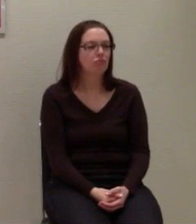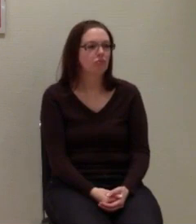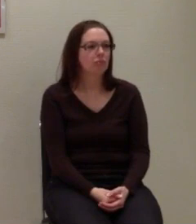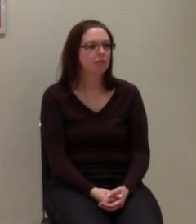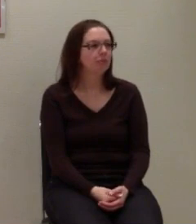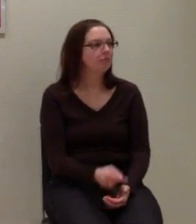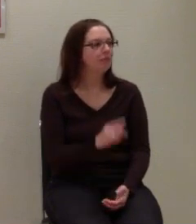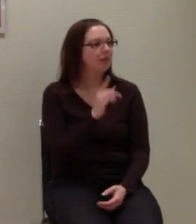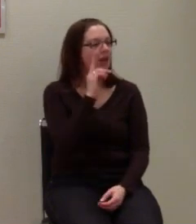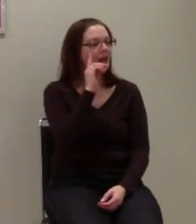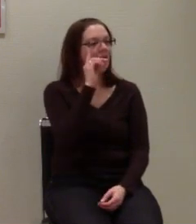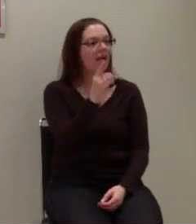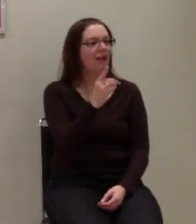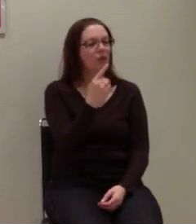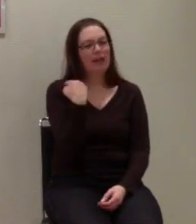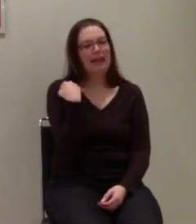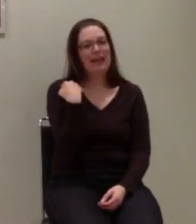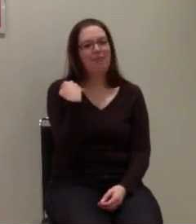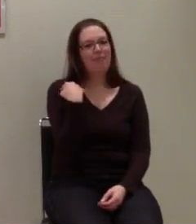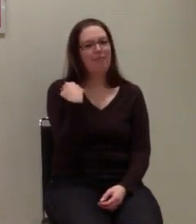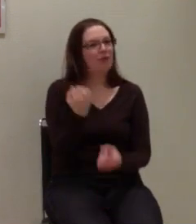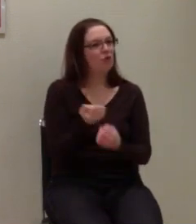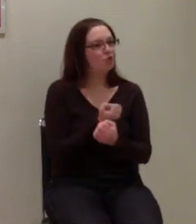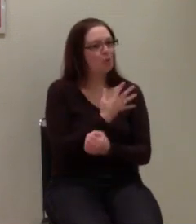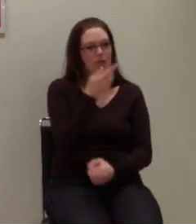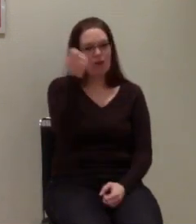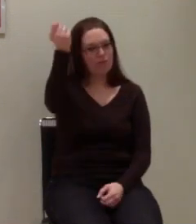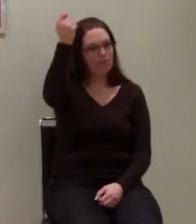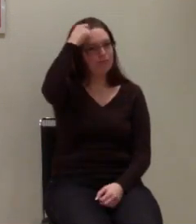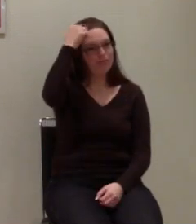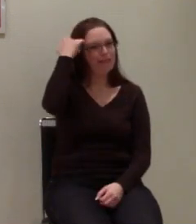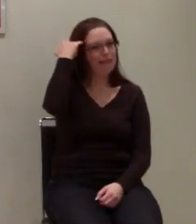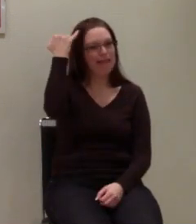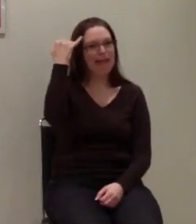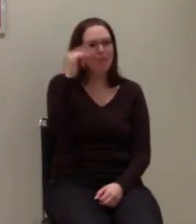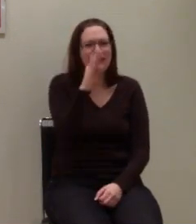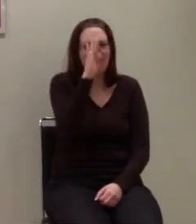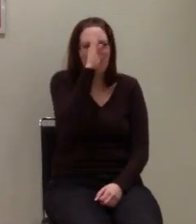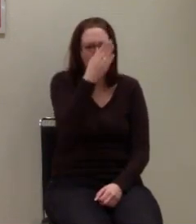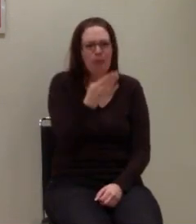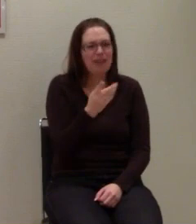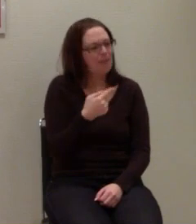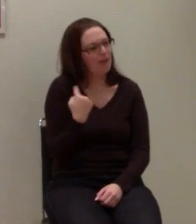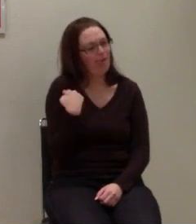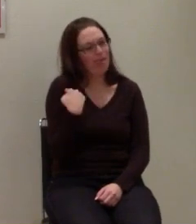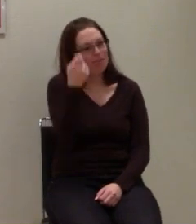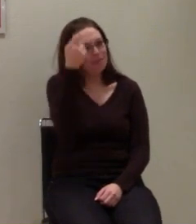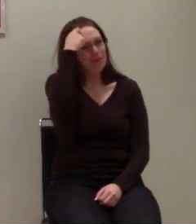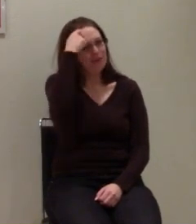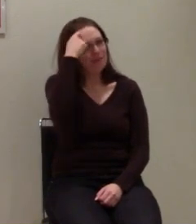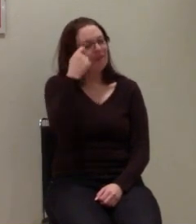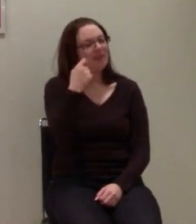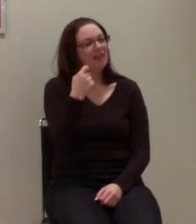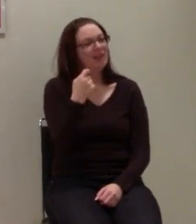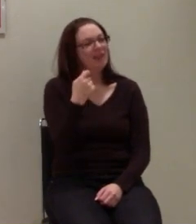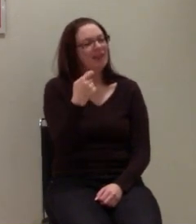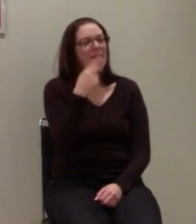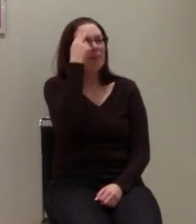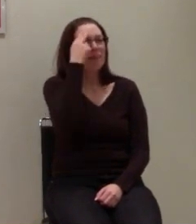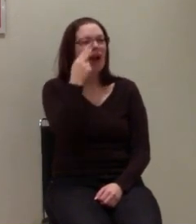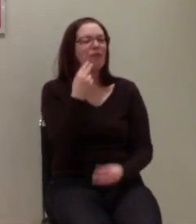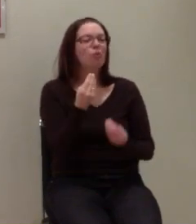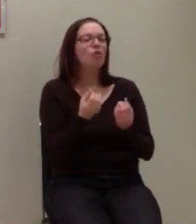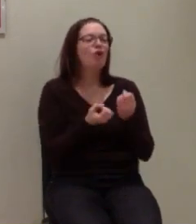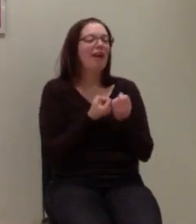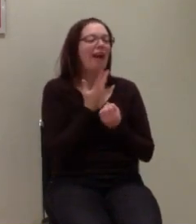Also ich hätte da noch... Eben kamen mir eine ganz spontane Idee in den Kopf. Es klingt ein bisschen verrückt, aber ich denke, wir Piraten sind doch relativ kreative